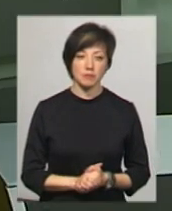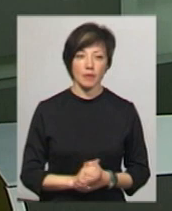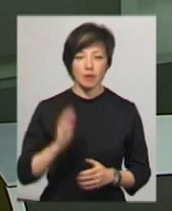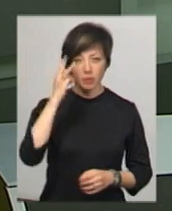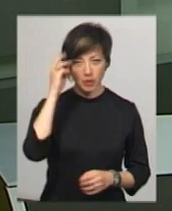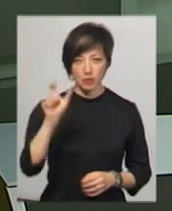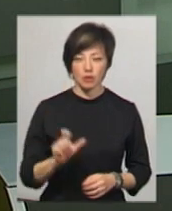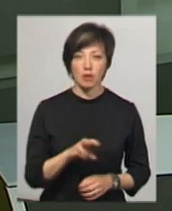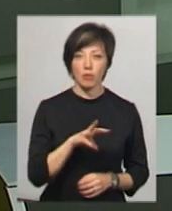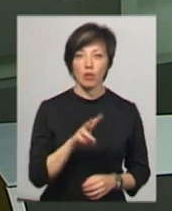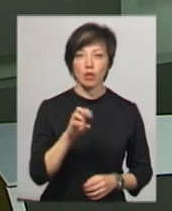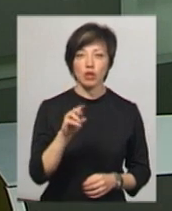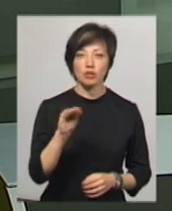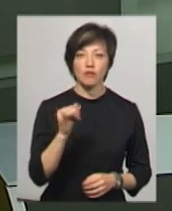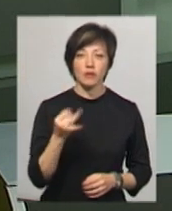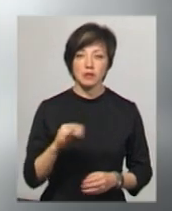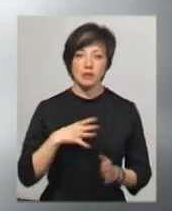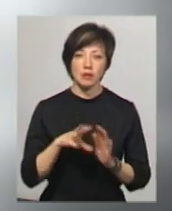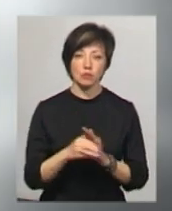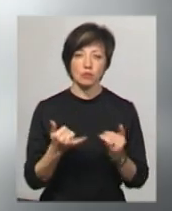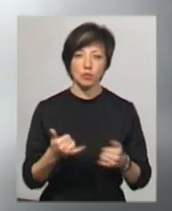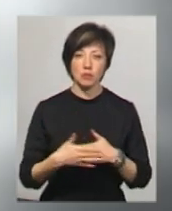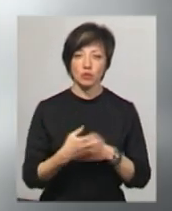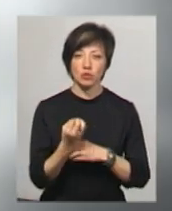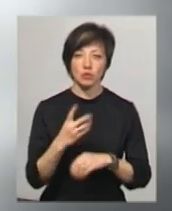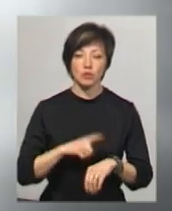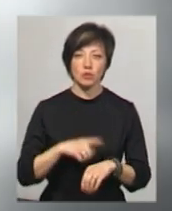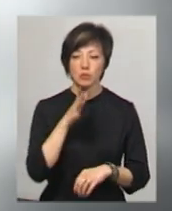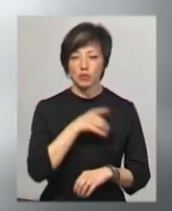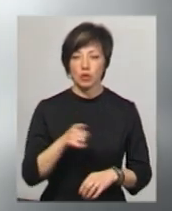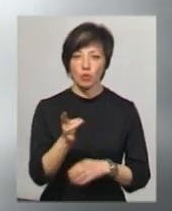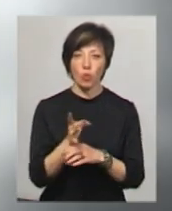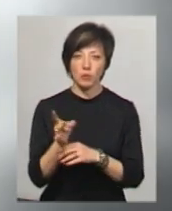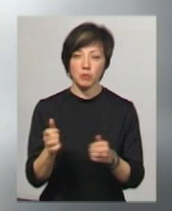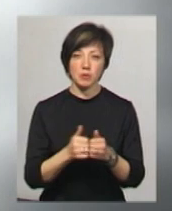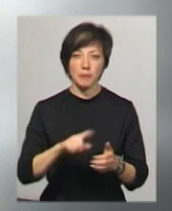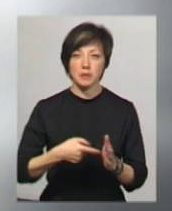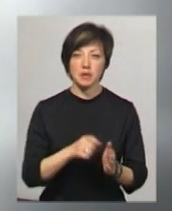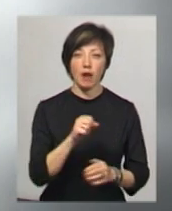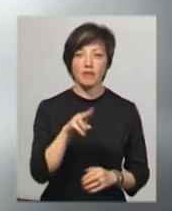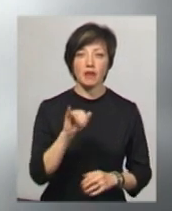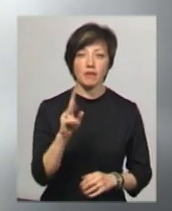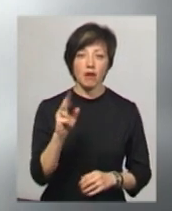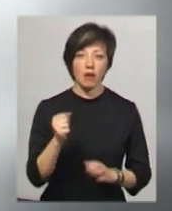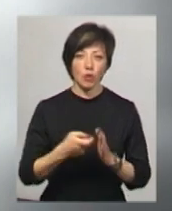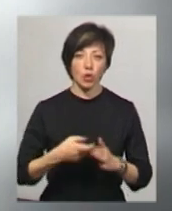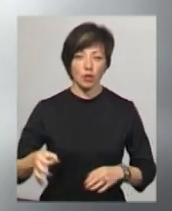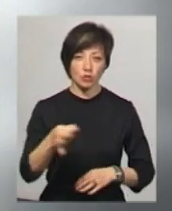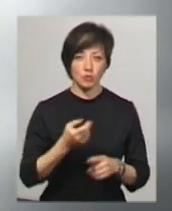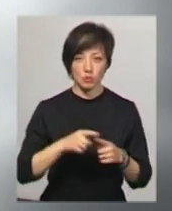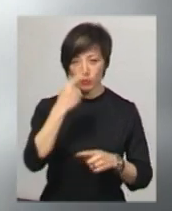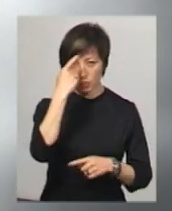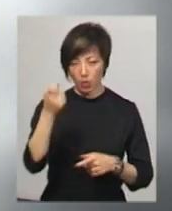Хмельничанин Микола Неживий загинув сьогодні близько 14-ї години під час обстрілу поблизу міста Авдіївка на Донеччині. Про це